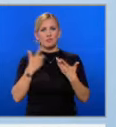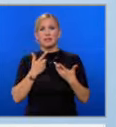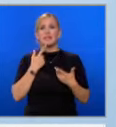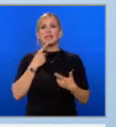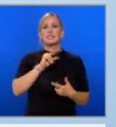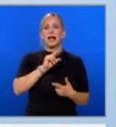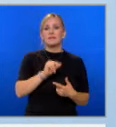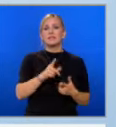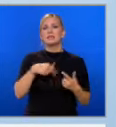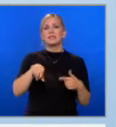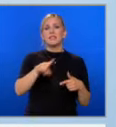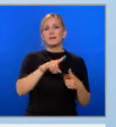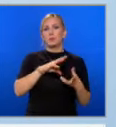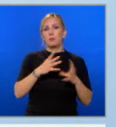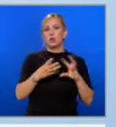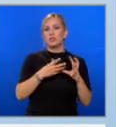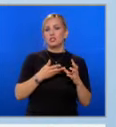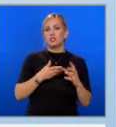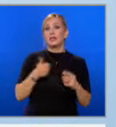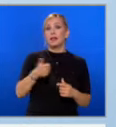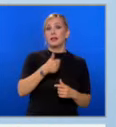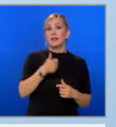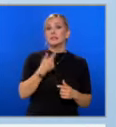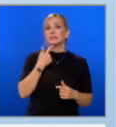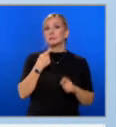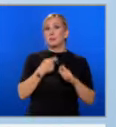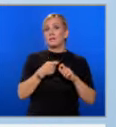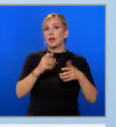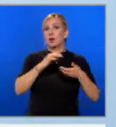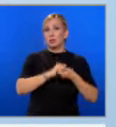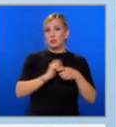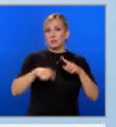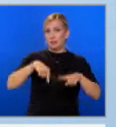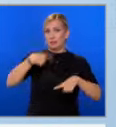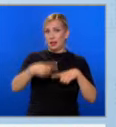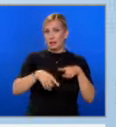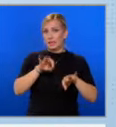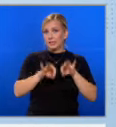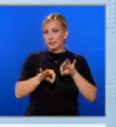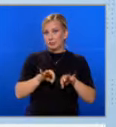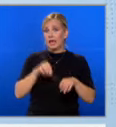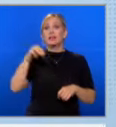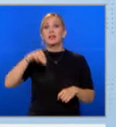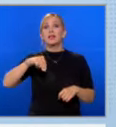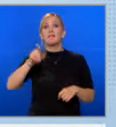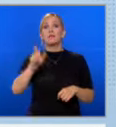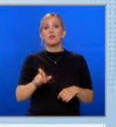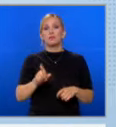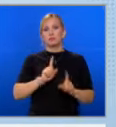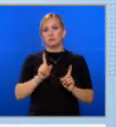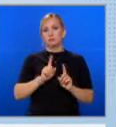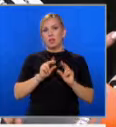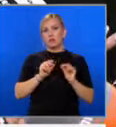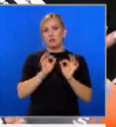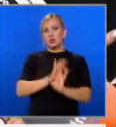изказвания на всякакви политически лидери за сключване на коалиция след изборите. Трифонов не е разговарял с никой от